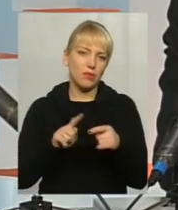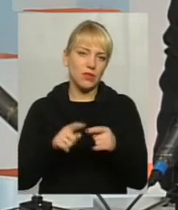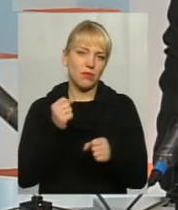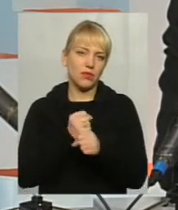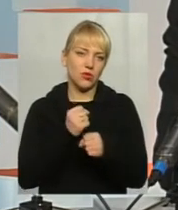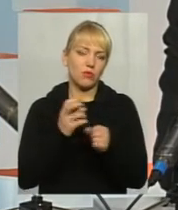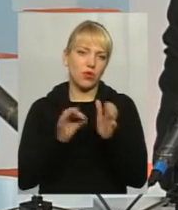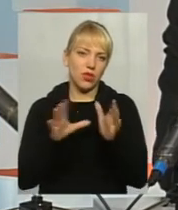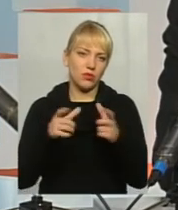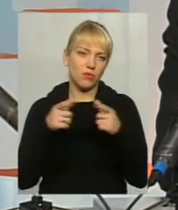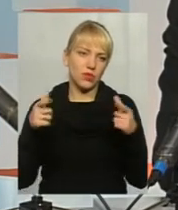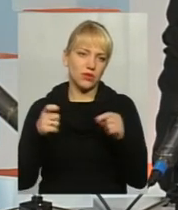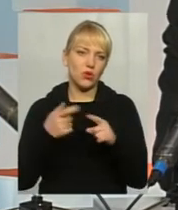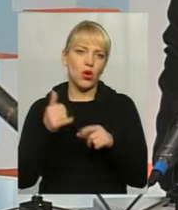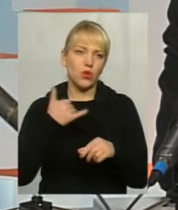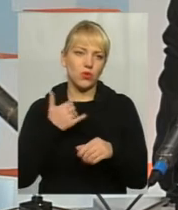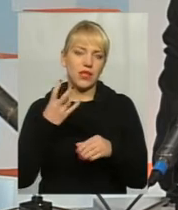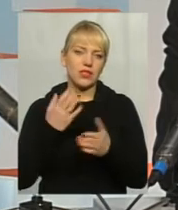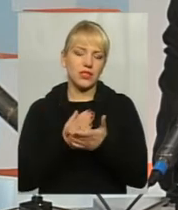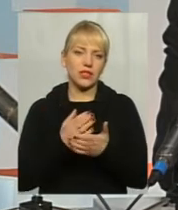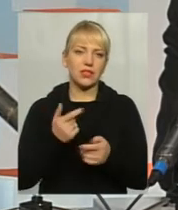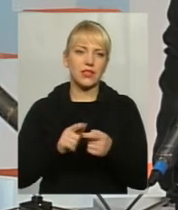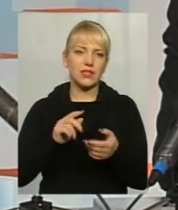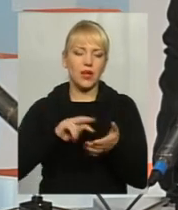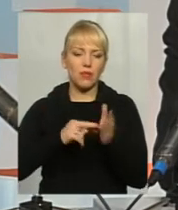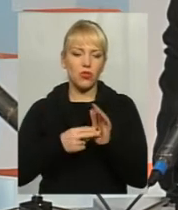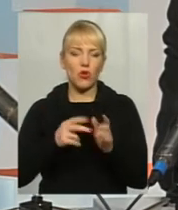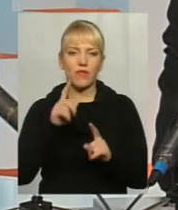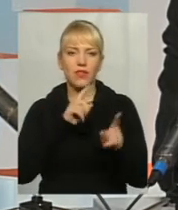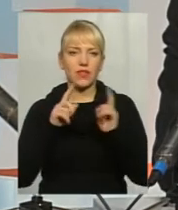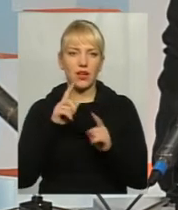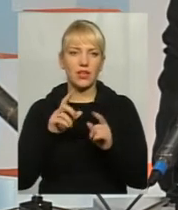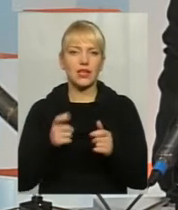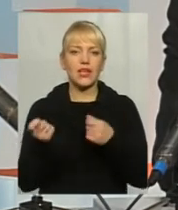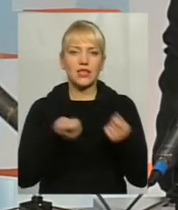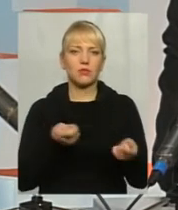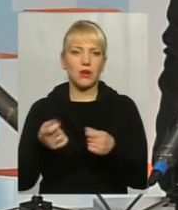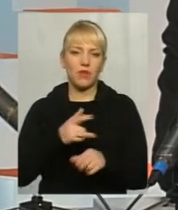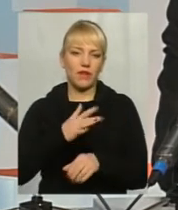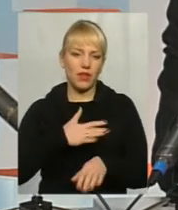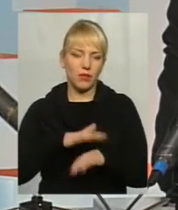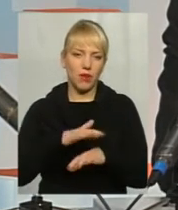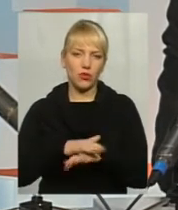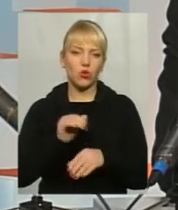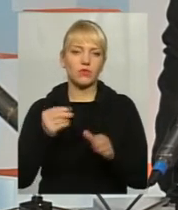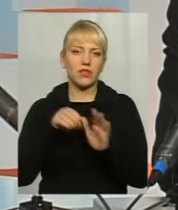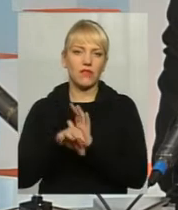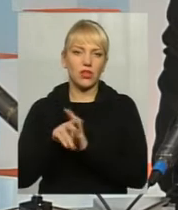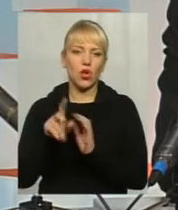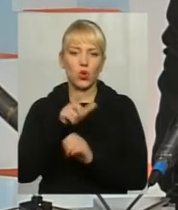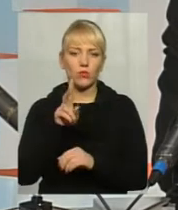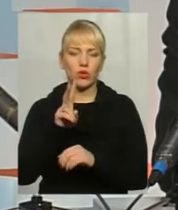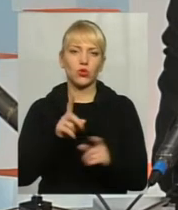електронному квитку, у нас на п'ятницю запланована нарада з перевізниками, з приватбаком, з інвесторами, з людьми, які готові нам